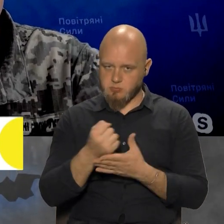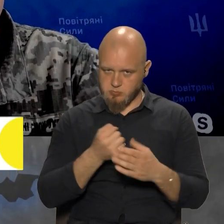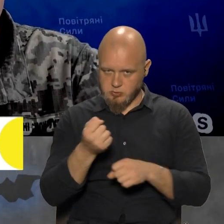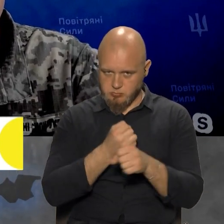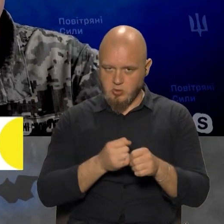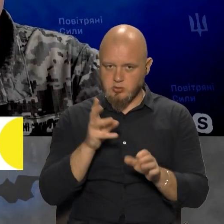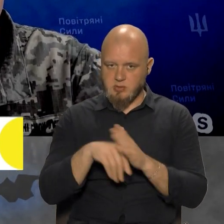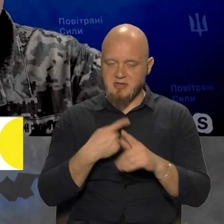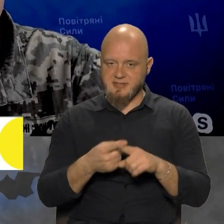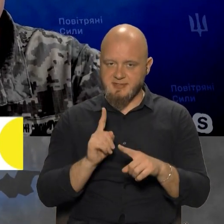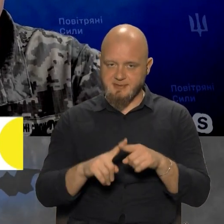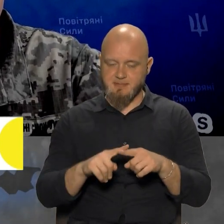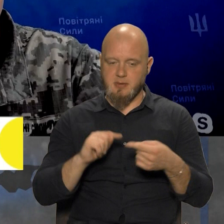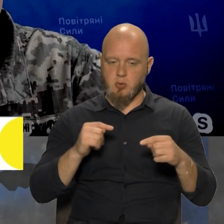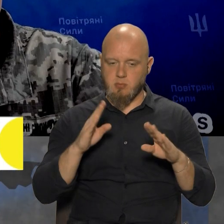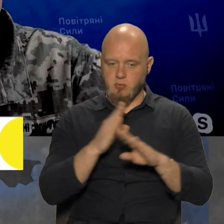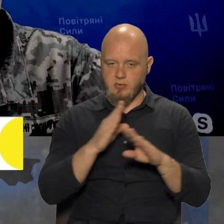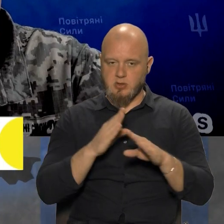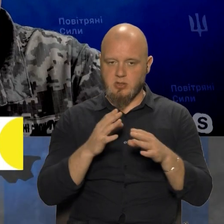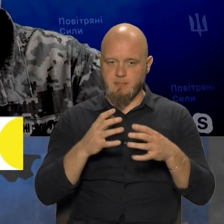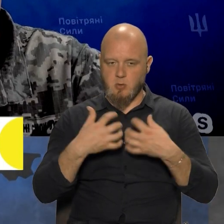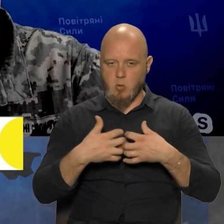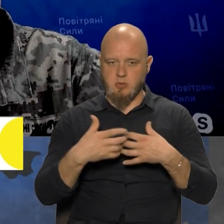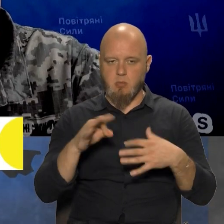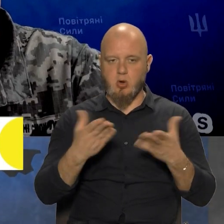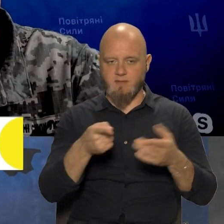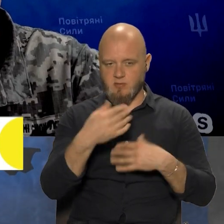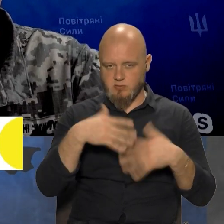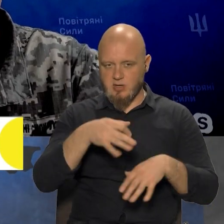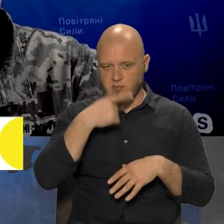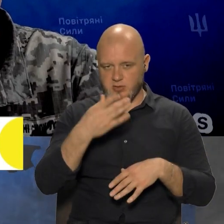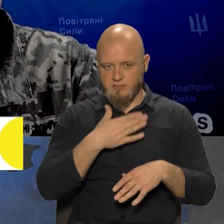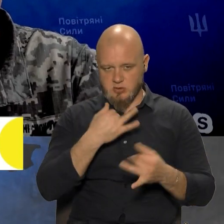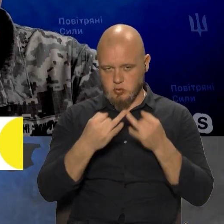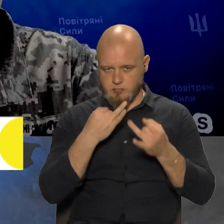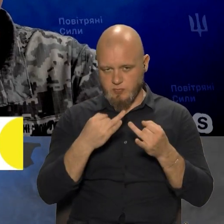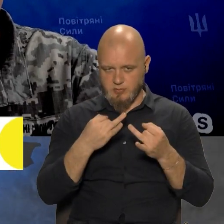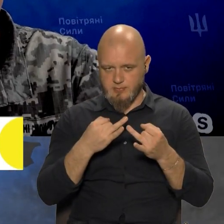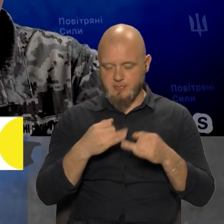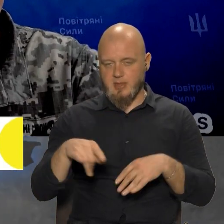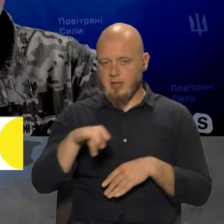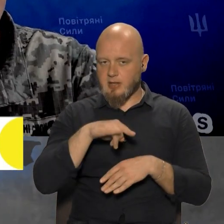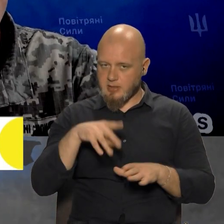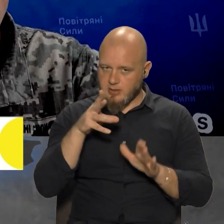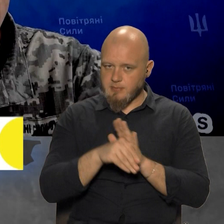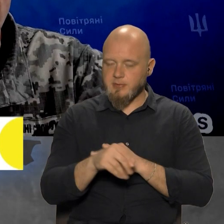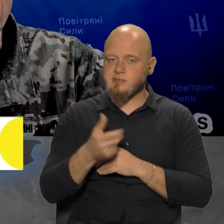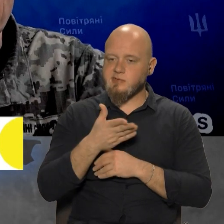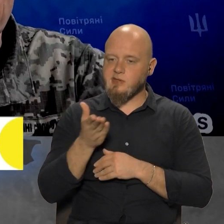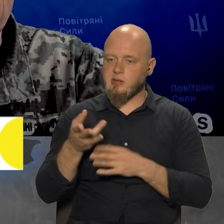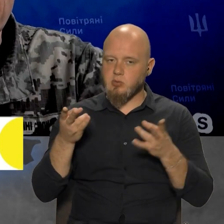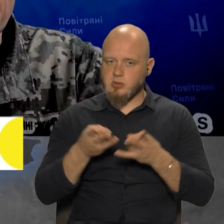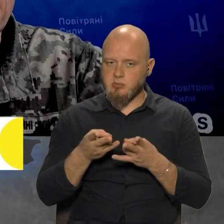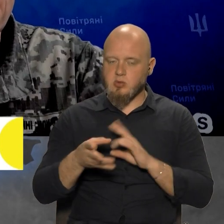зокрема, ті протиповітряні комплекси, про які ви вже згадували в нашій розмові, літаки, скільки їх